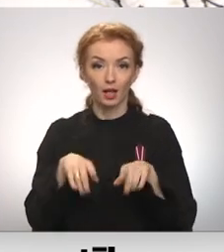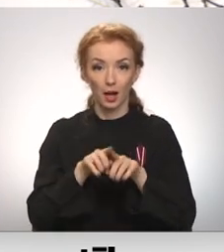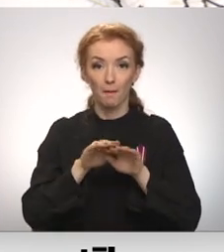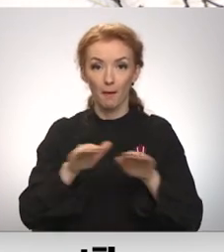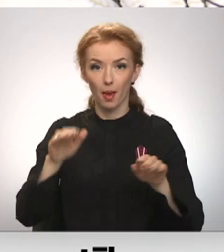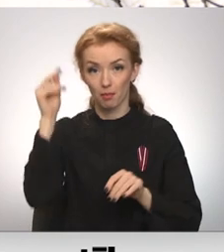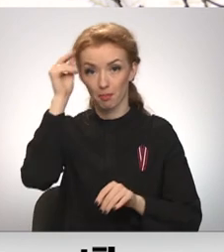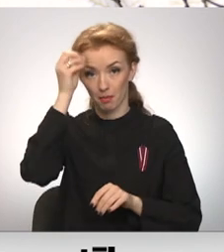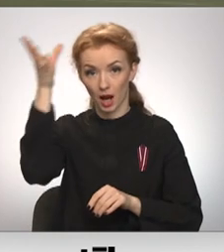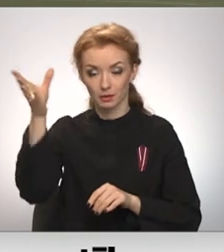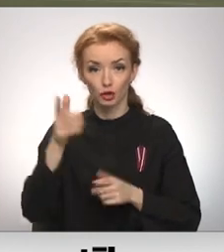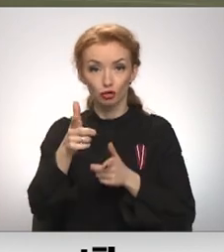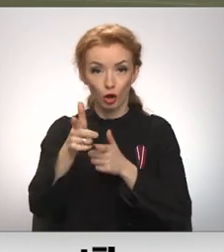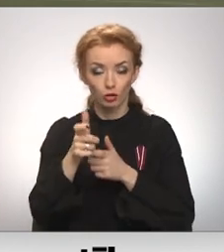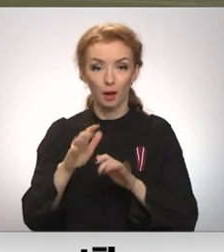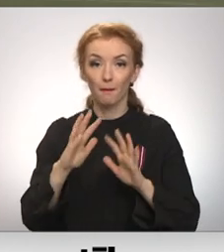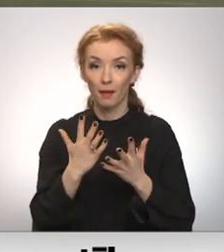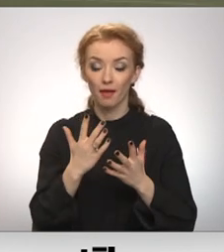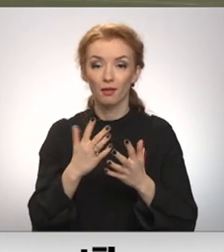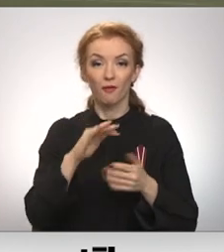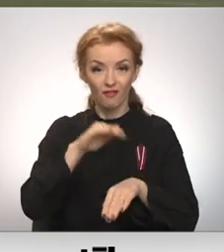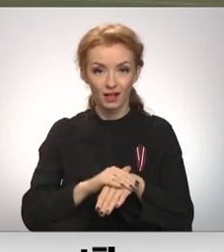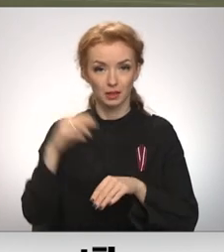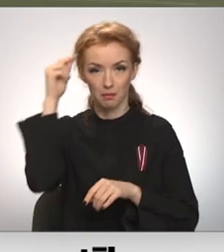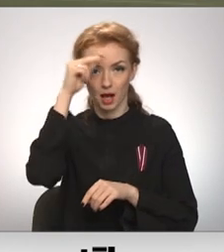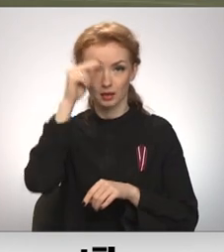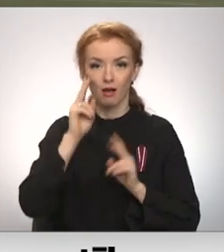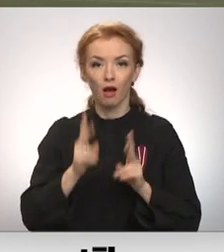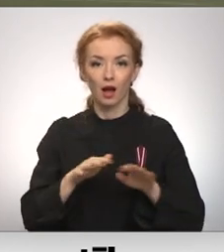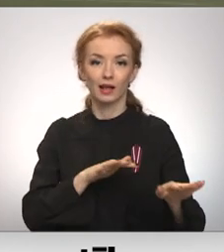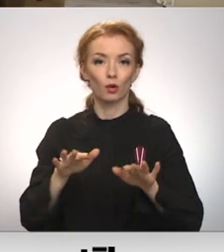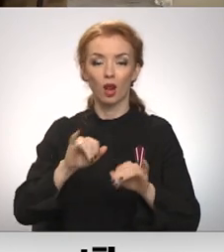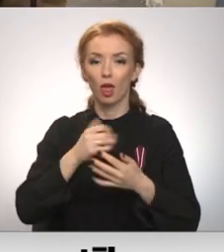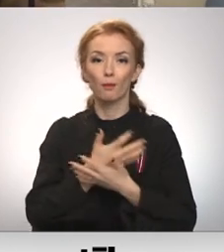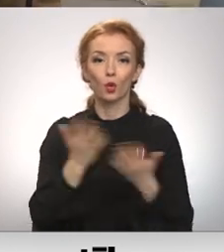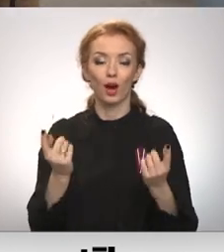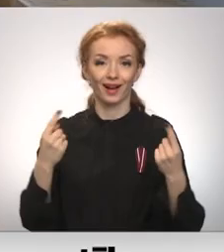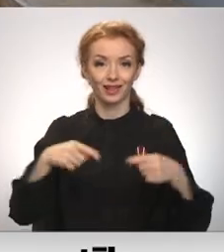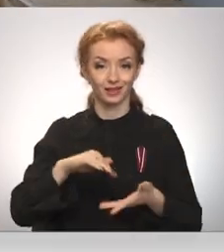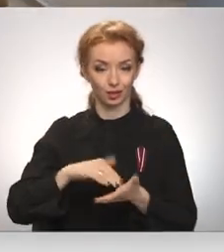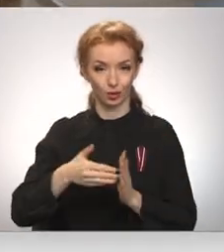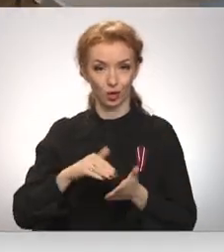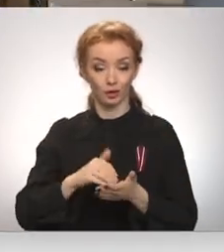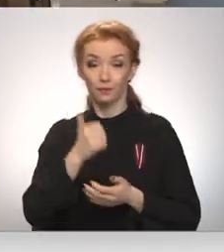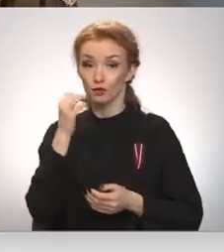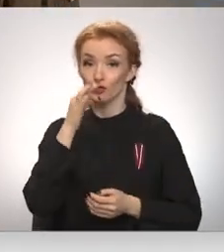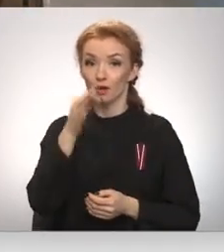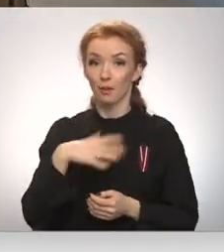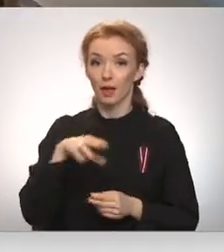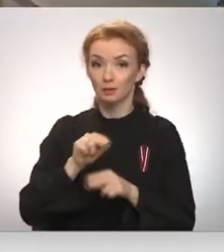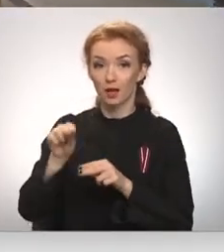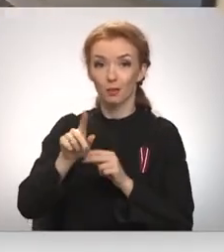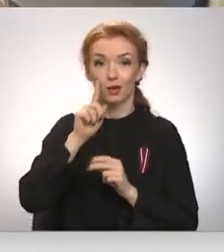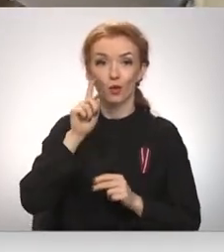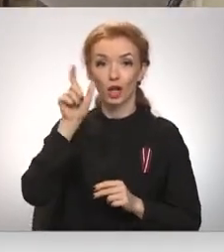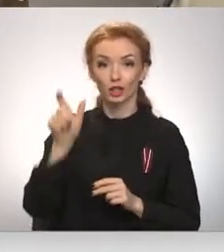šaušanā, bet lielākoties jaunieši mācās kā rīkoties jebkurā krīzes situācijā. Piemēram, mēs mācām jauniešiem sagatavoties